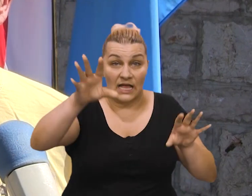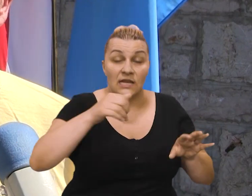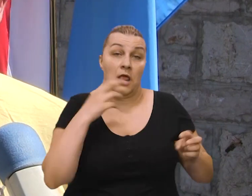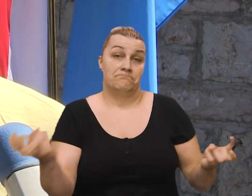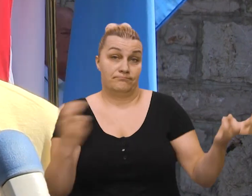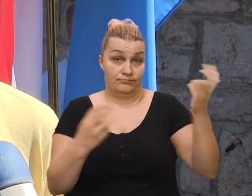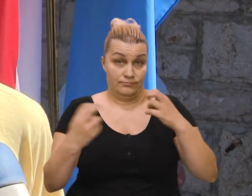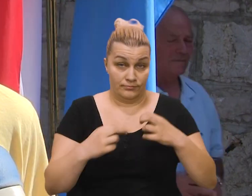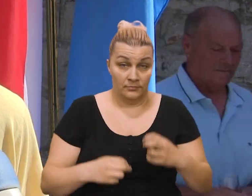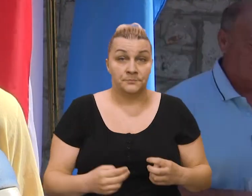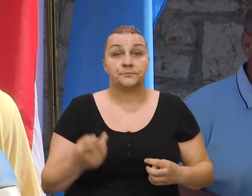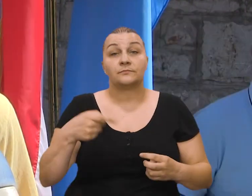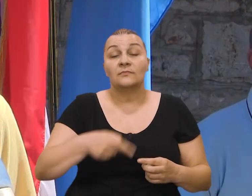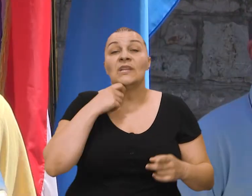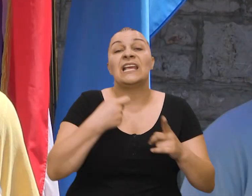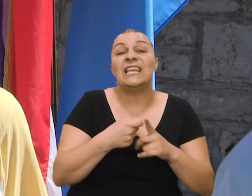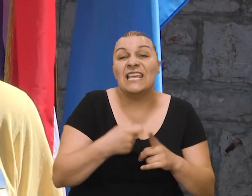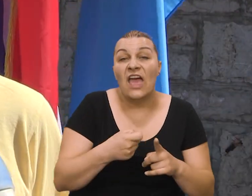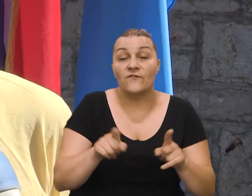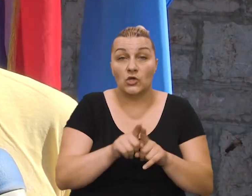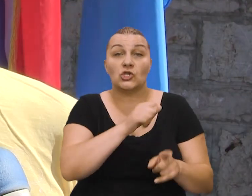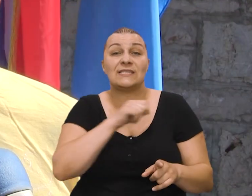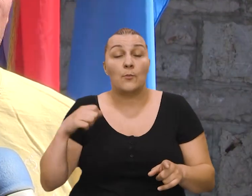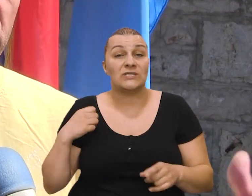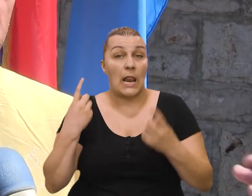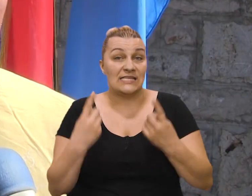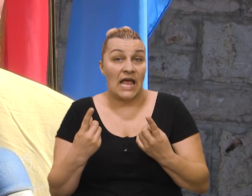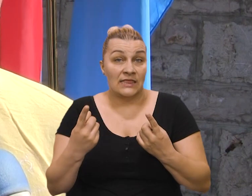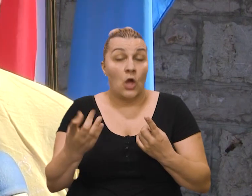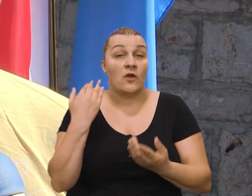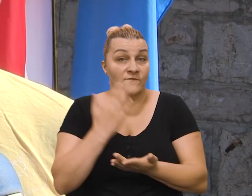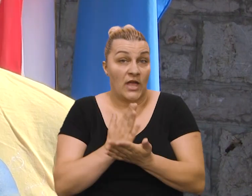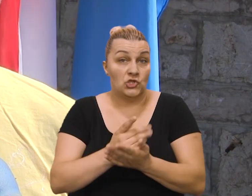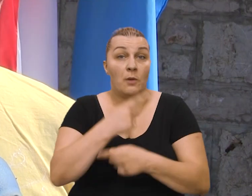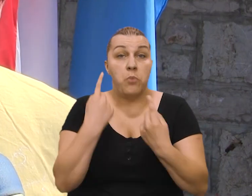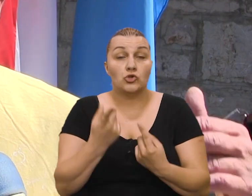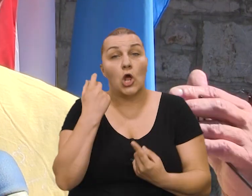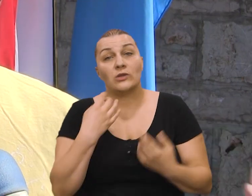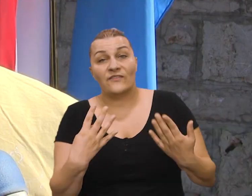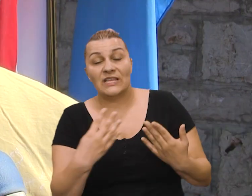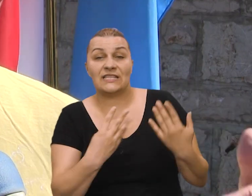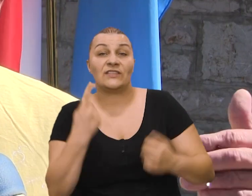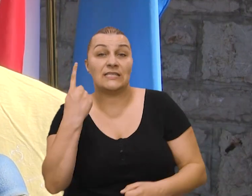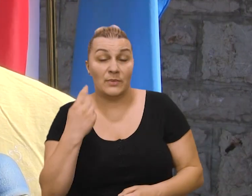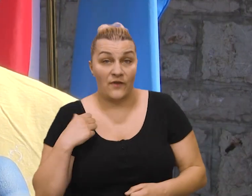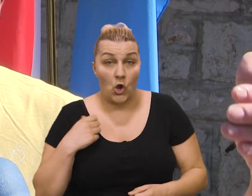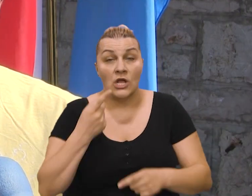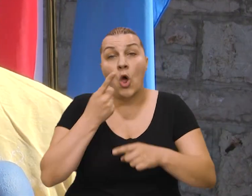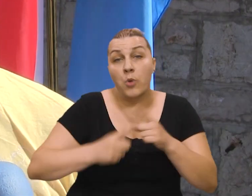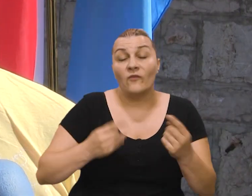Knin, to je protodiverzanski vod od Kijeljana i samostalna Satnja Kijeva, koja je već egzistirala od 1991.